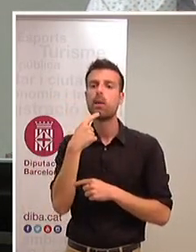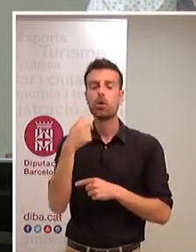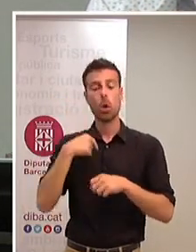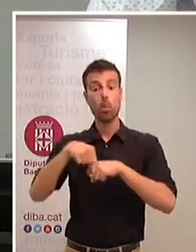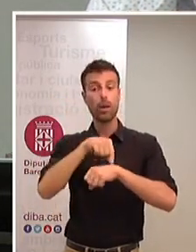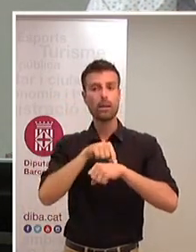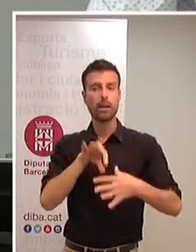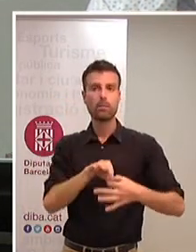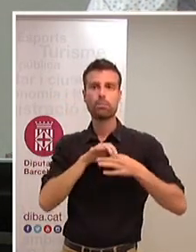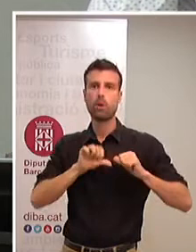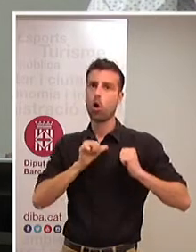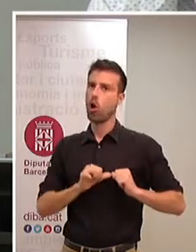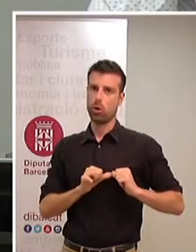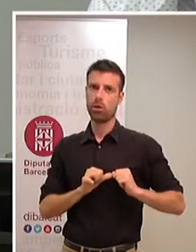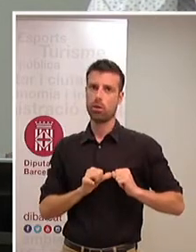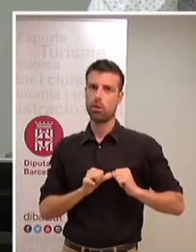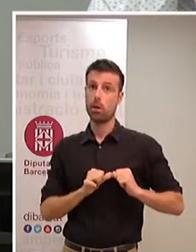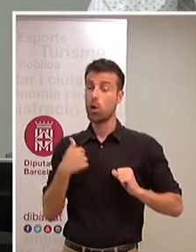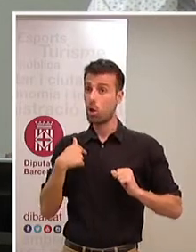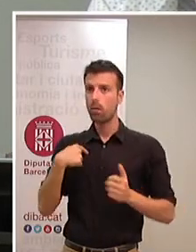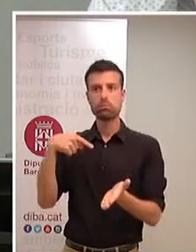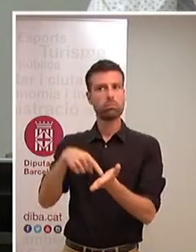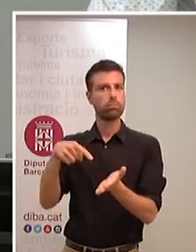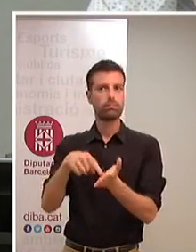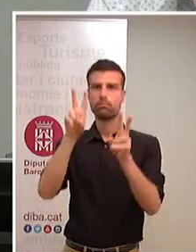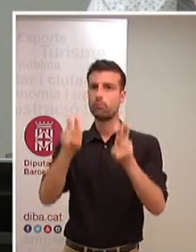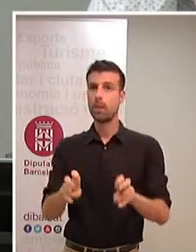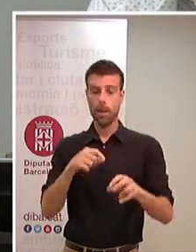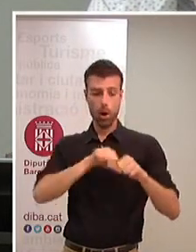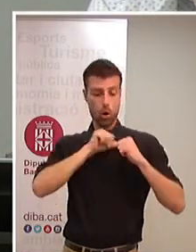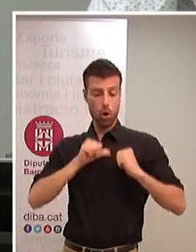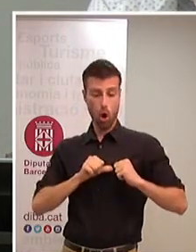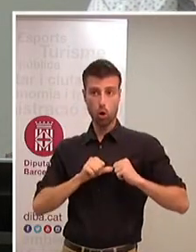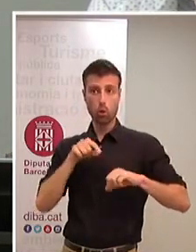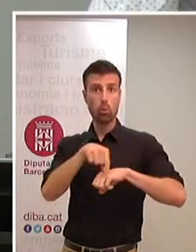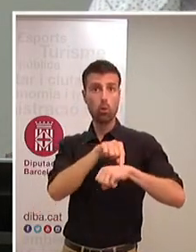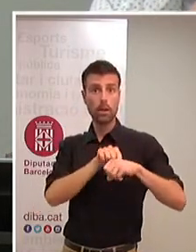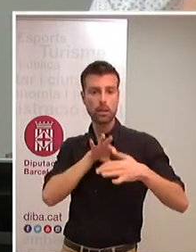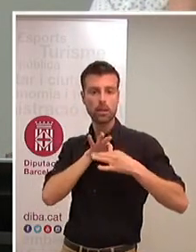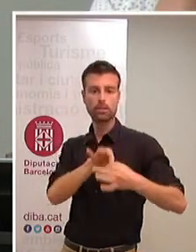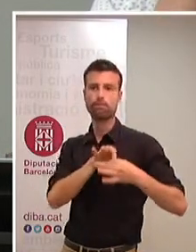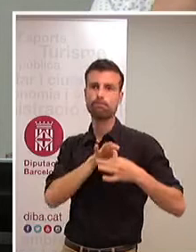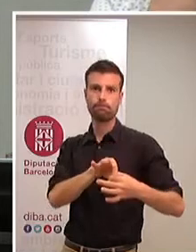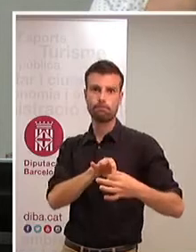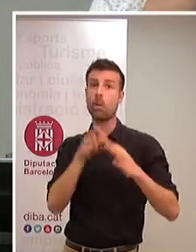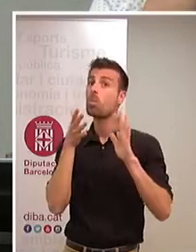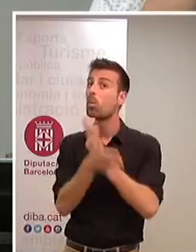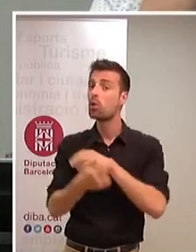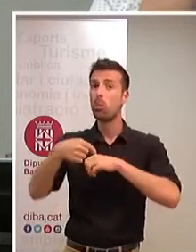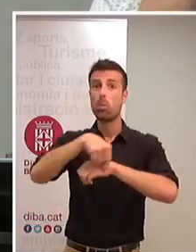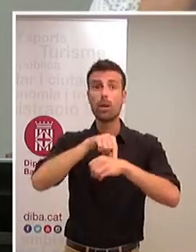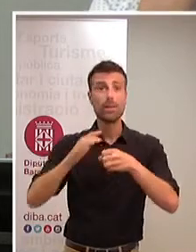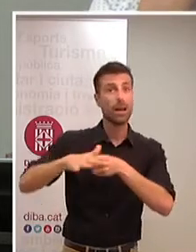i reivindico la política des del cor perquè a la política és necessari sempre